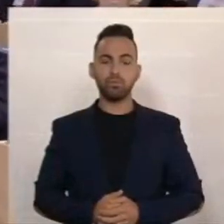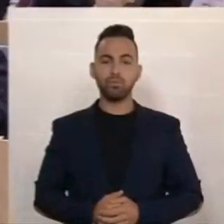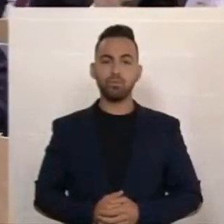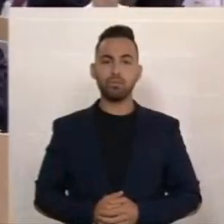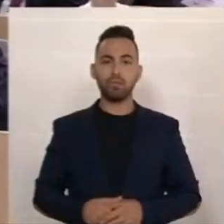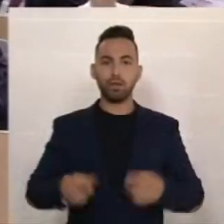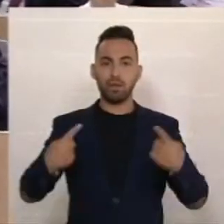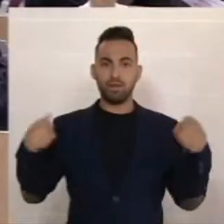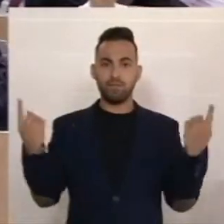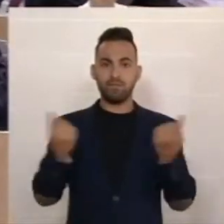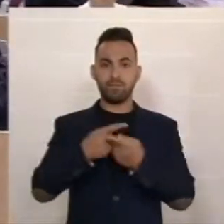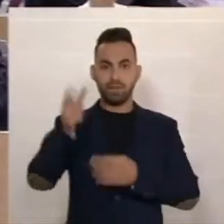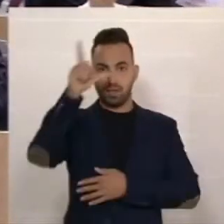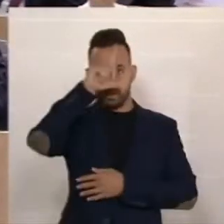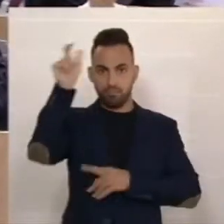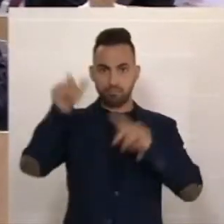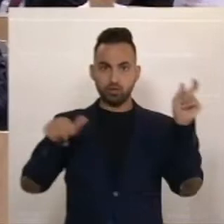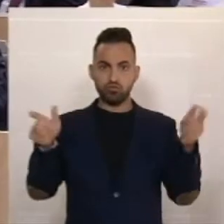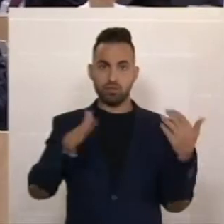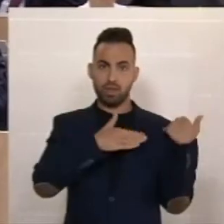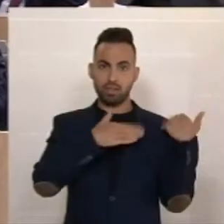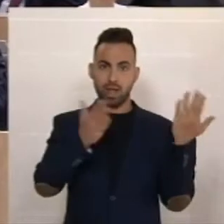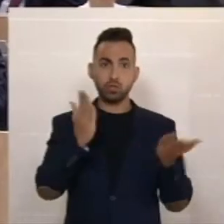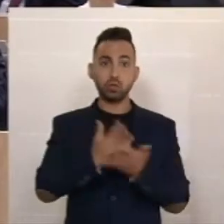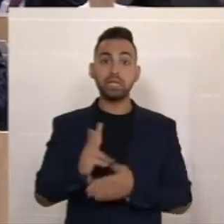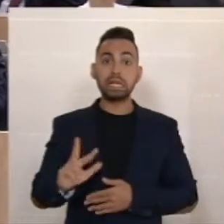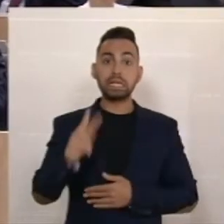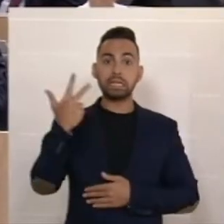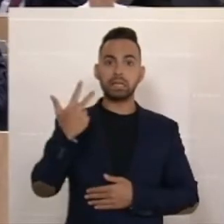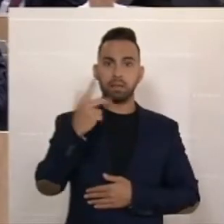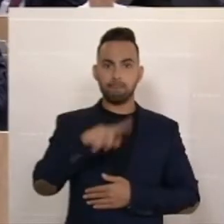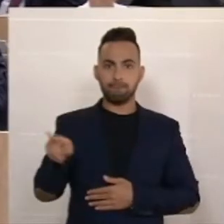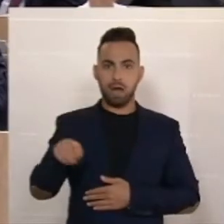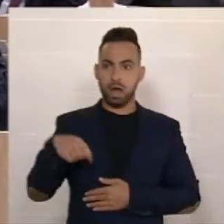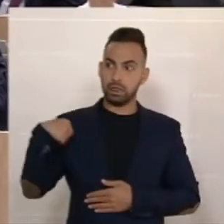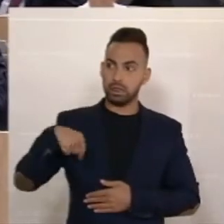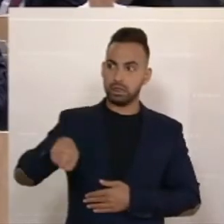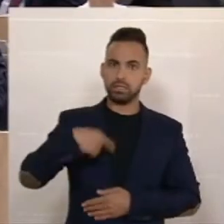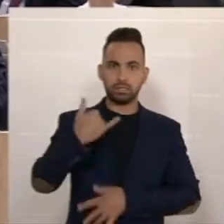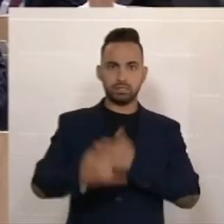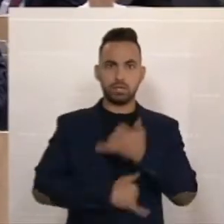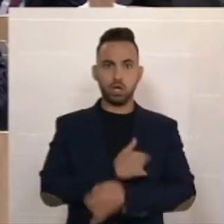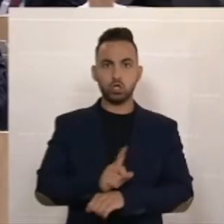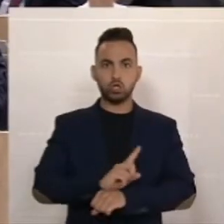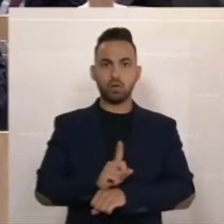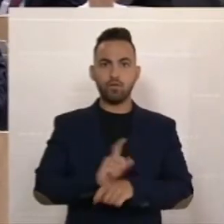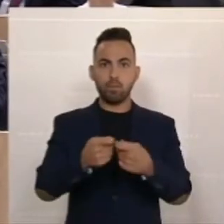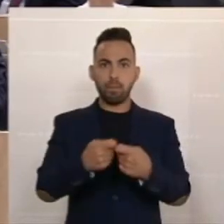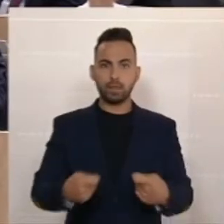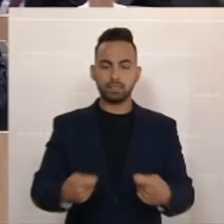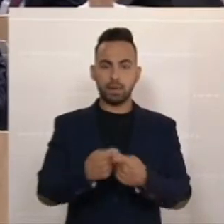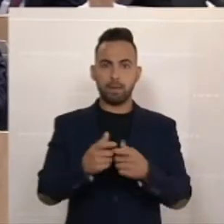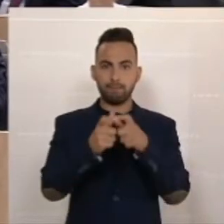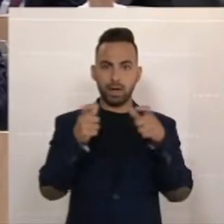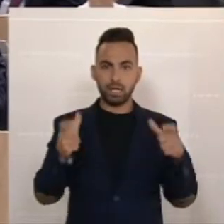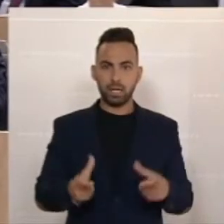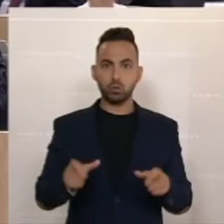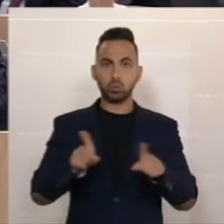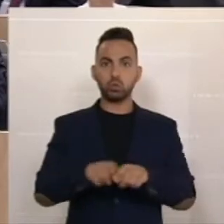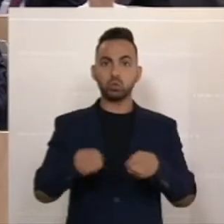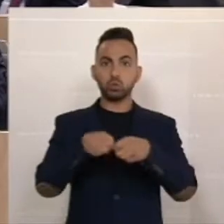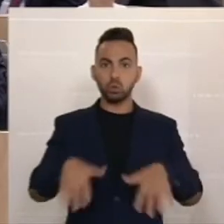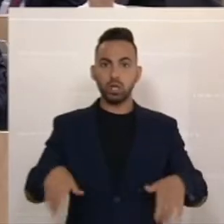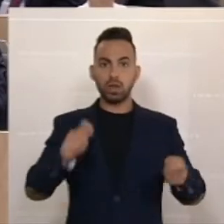Wir entlasten die Menschen mittlerweile in diesem Jahr zum dritten Mal und mit einem Sofortmaßnahmenpaket und mit einem strukturellen Reformpaket. Das